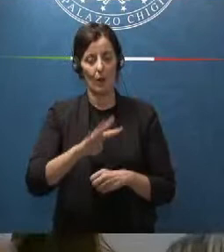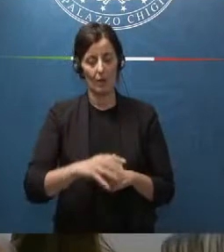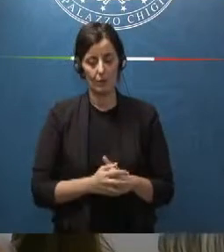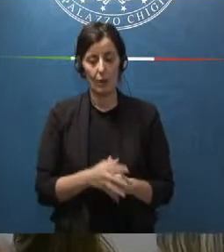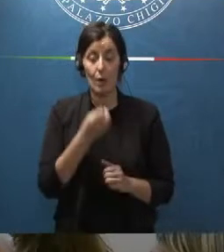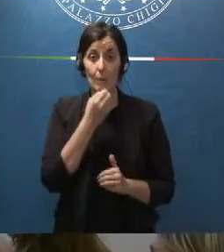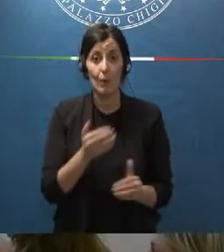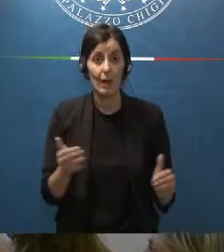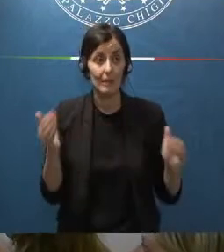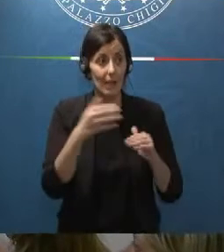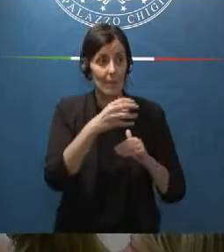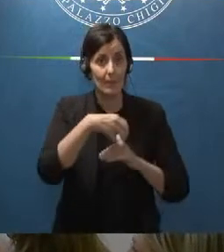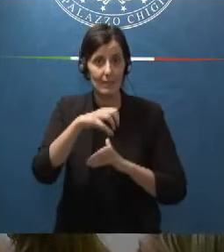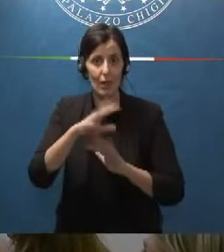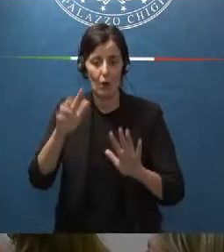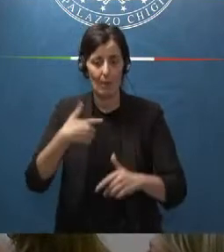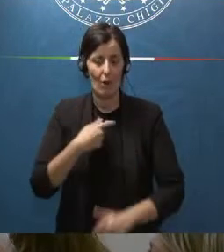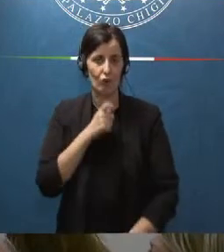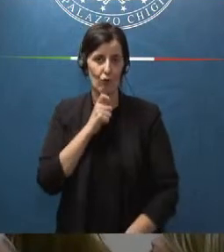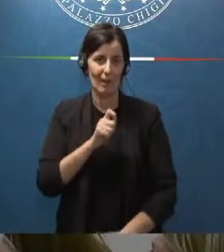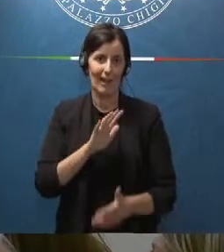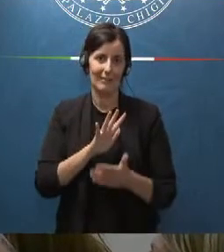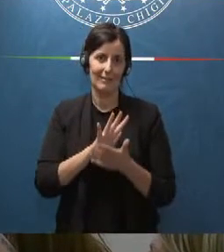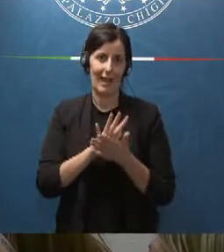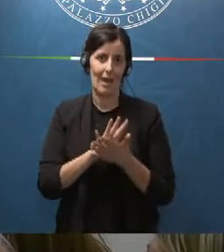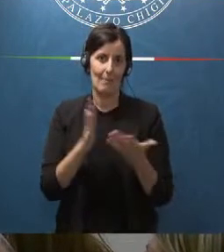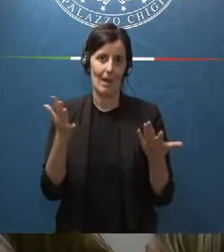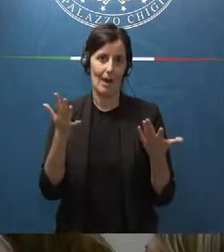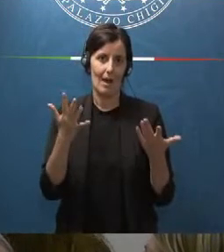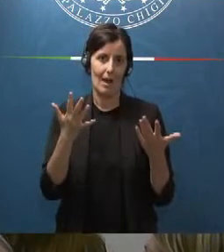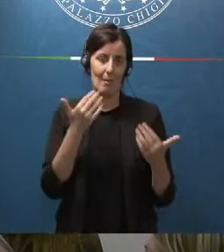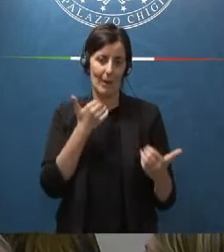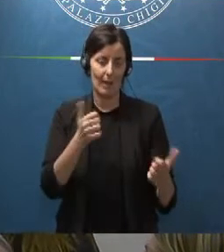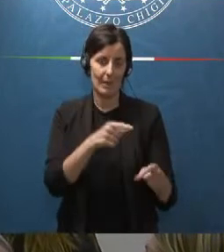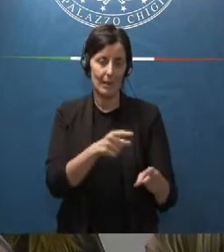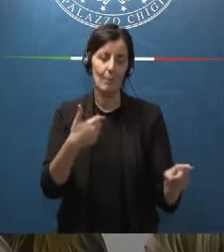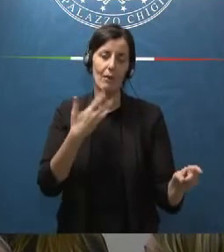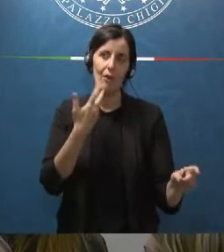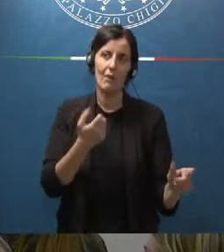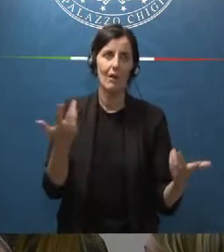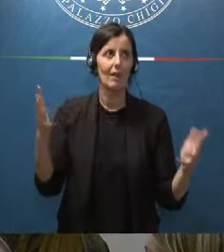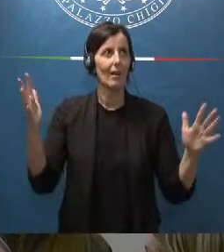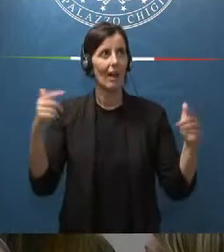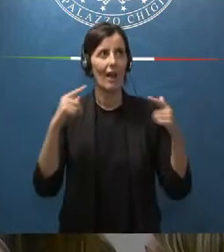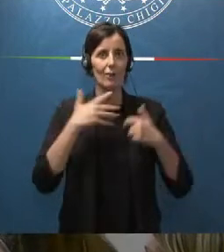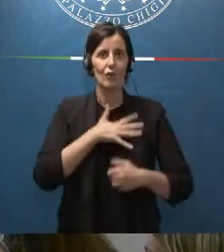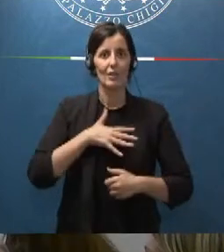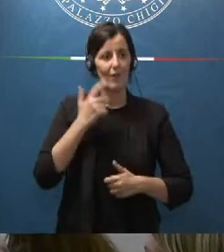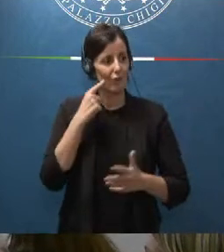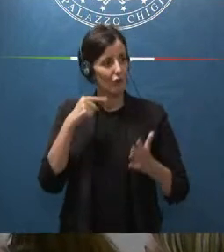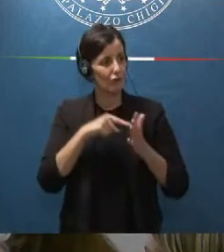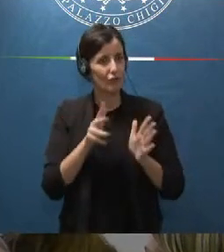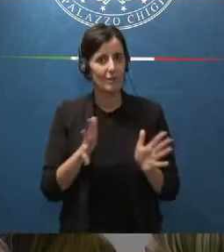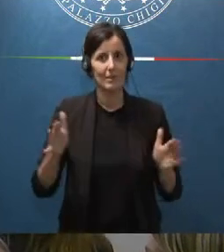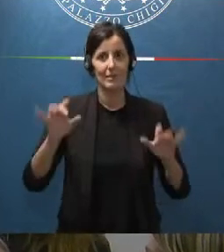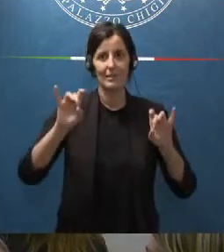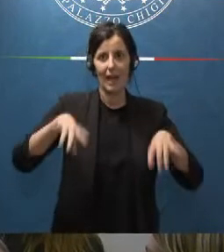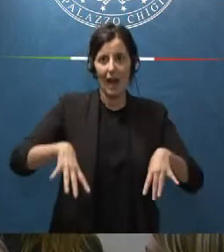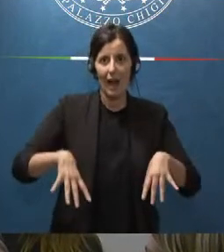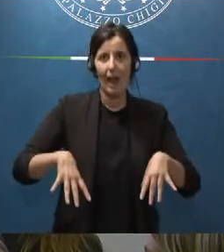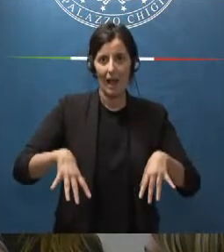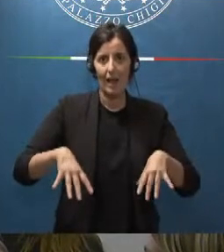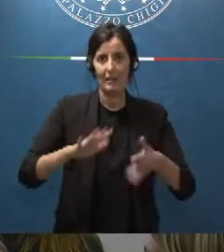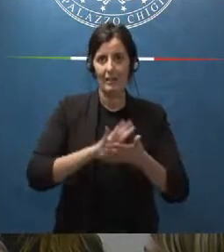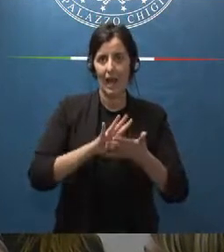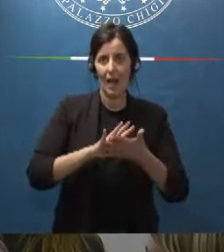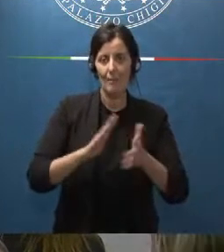Buonasera Ministro intanto come giornalista della stampa parlamentare anche io volevo esprimere soddisfazione per il ritorno qua nella sala stampa l'ultima volta è stato qualche tempo